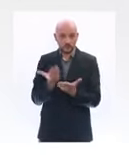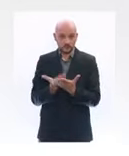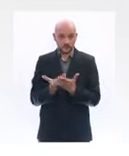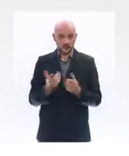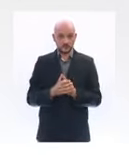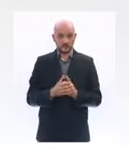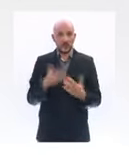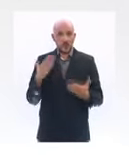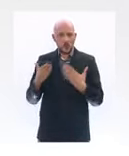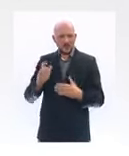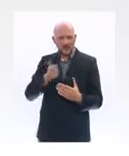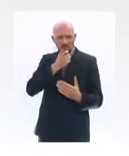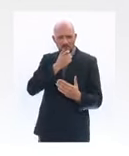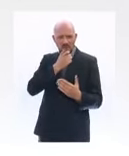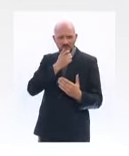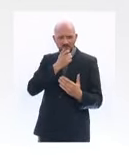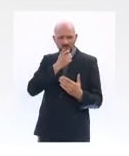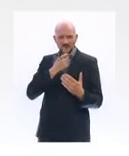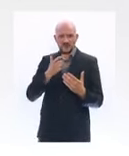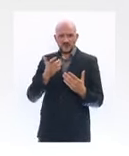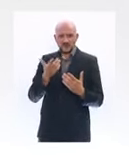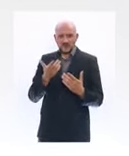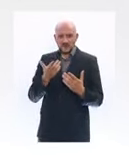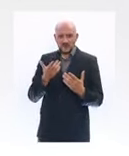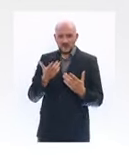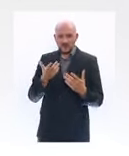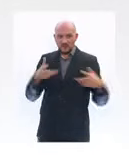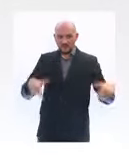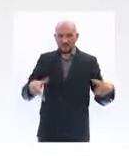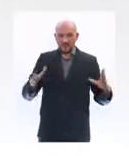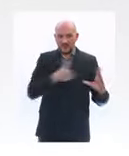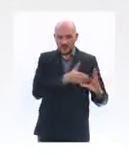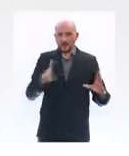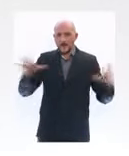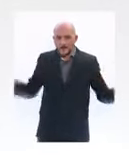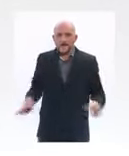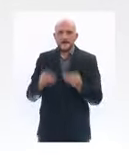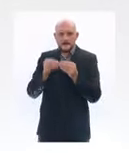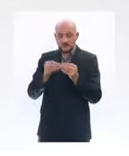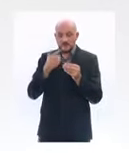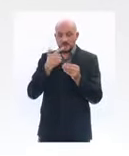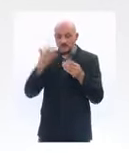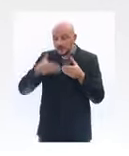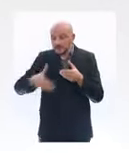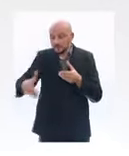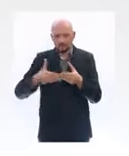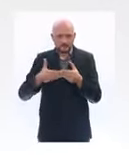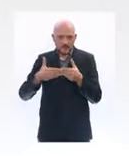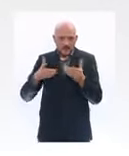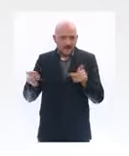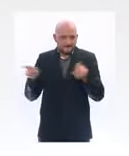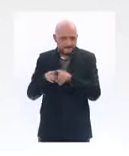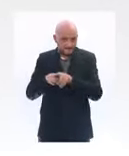mars. En un mois, nous allons dépenser autant sur le fonds de solidarité que tout ce que nous avions dépensé pour ce même fonds